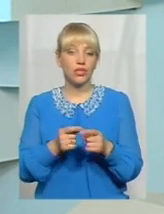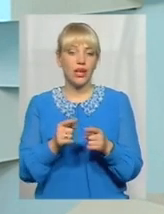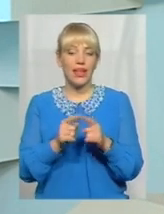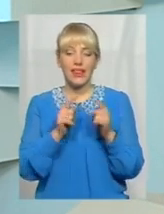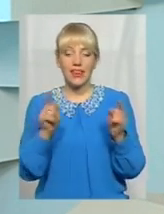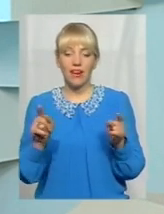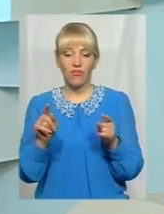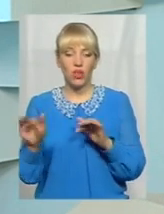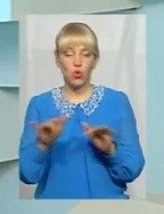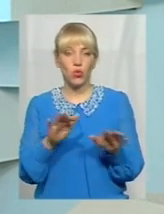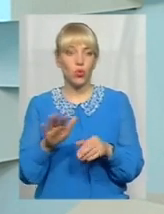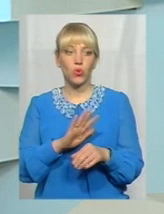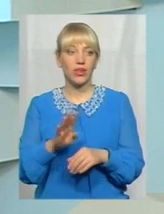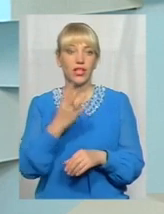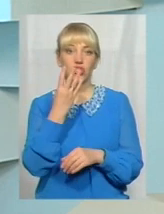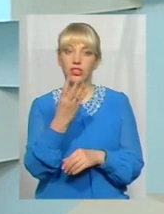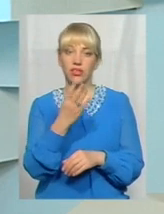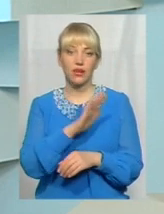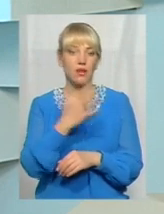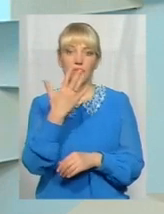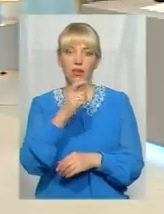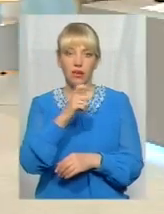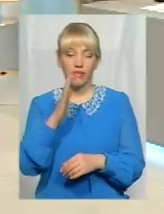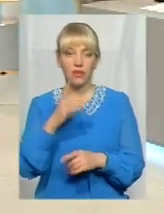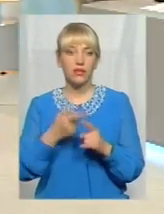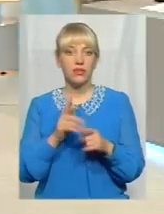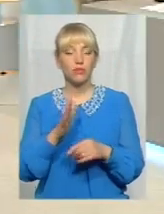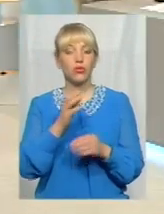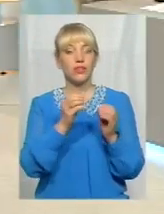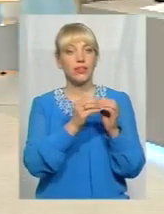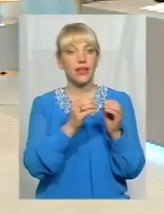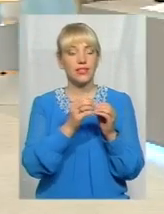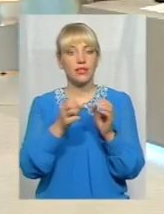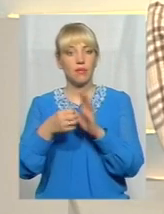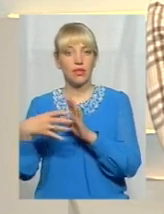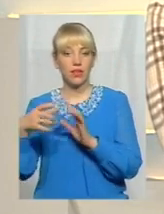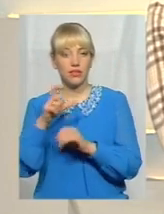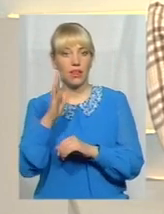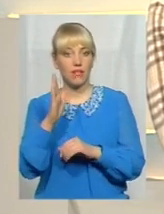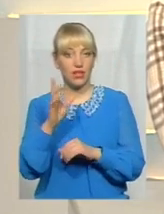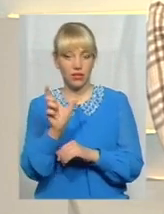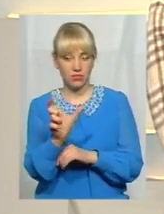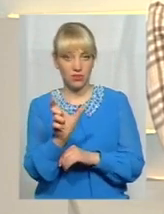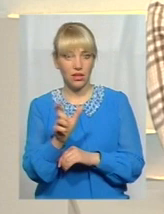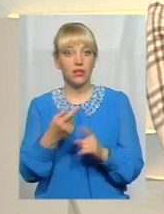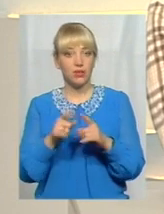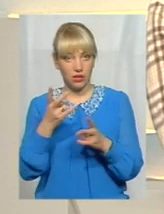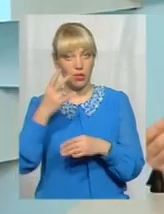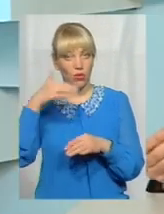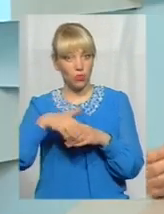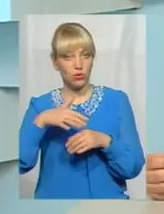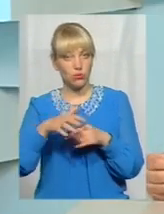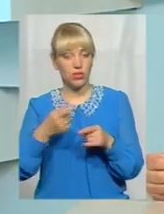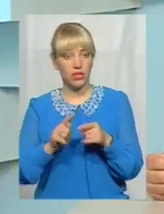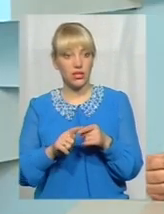4-5 хвилин, а це інтервал руху 10-15 хвилин. Там, де він був – 5 хвилин. Це теж треба розуміти. Це